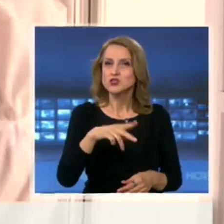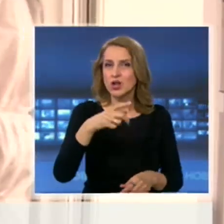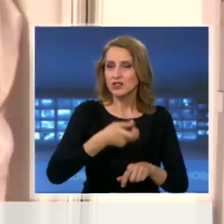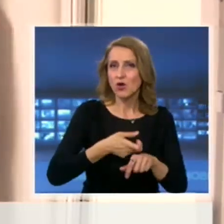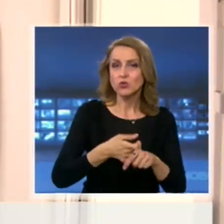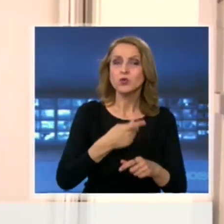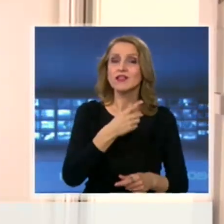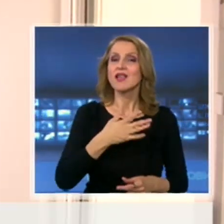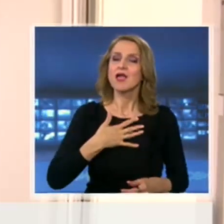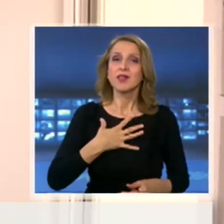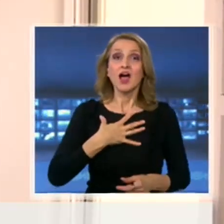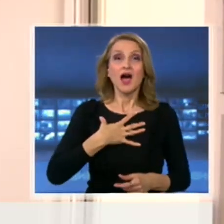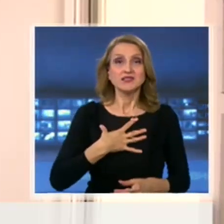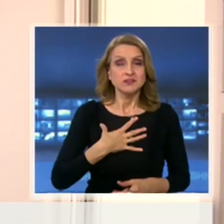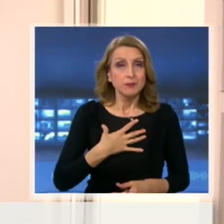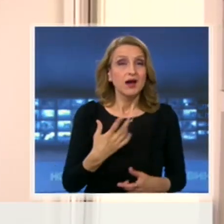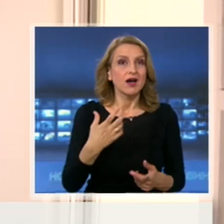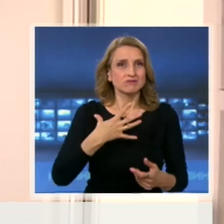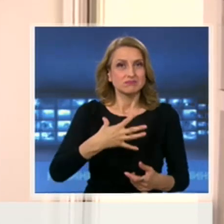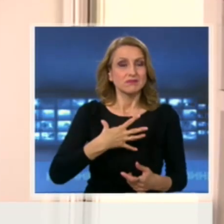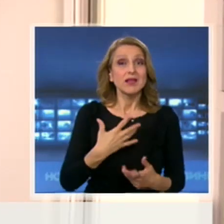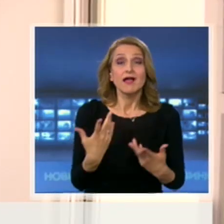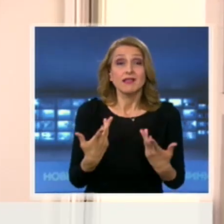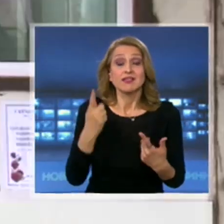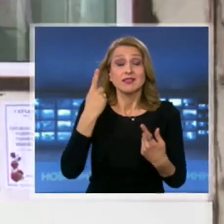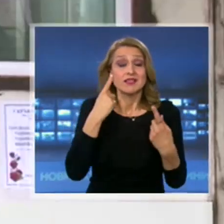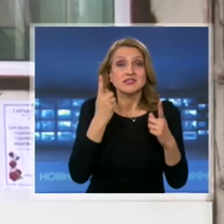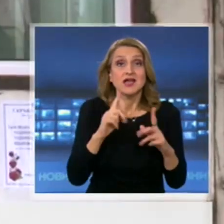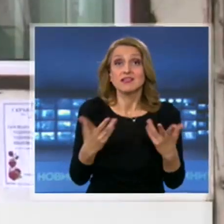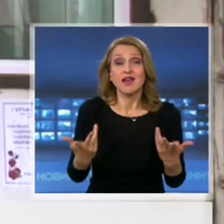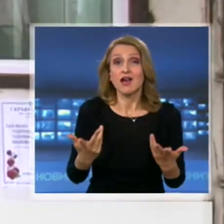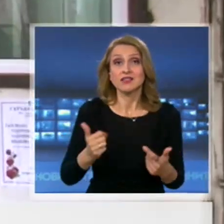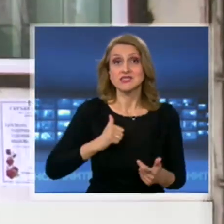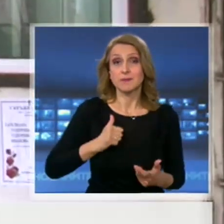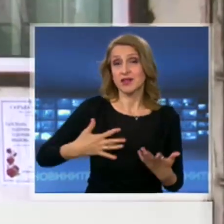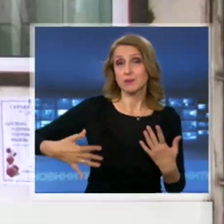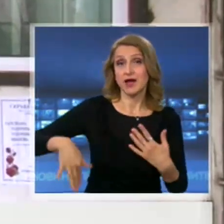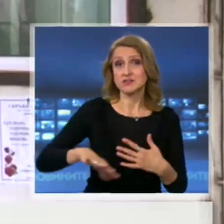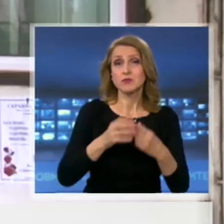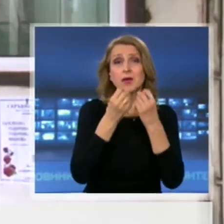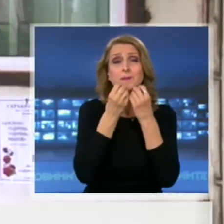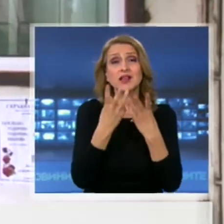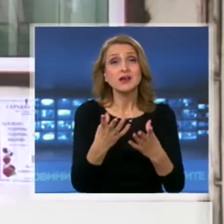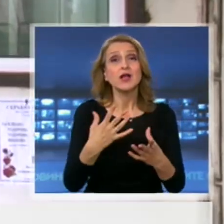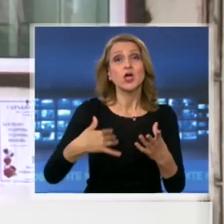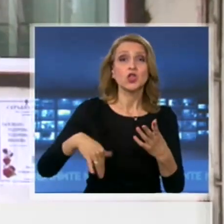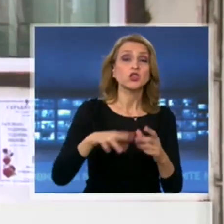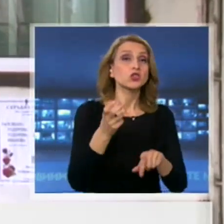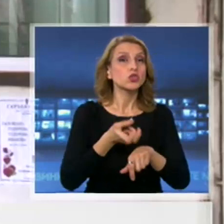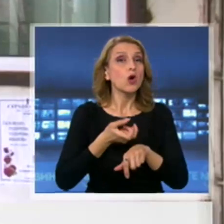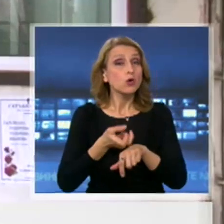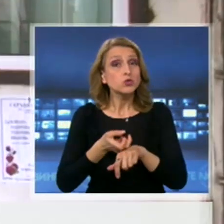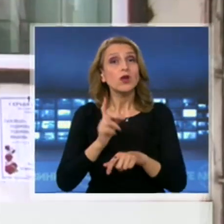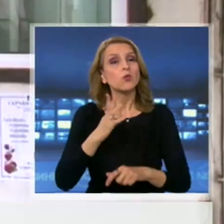хронични заболявания да бъдат предпазени от работа на първа линия. Прекрасно е лекари с хронични заболявания да бъдат